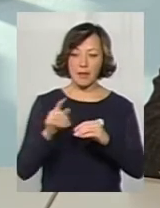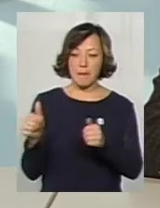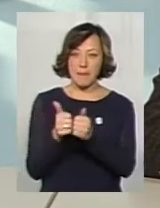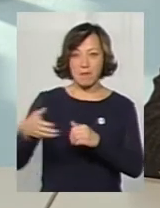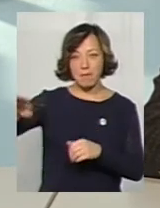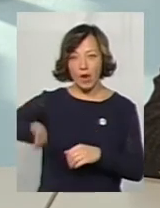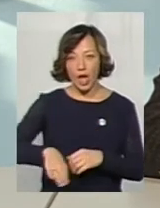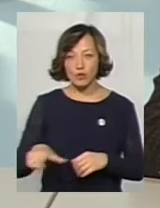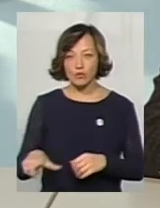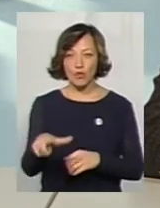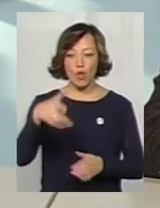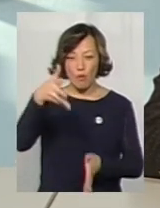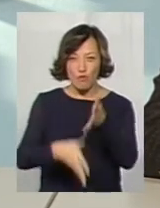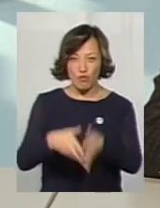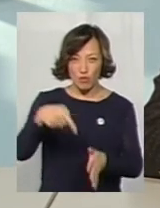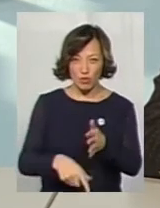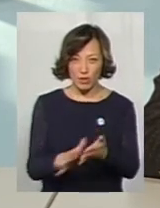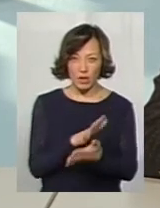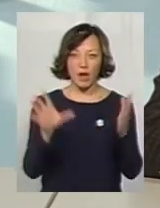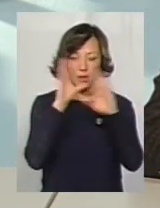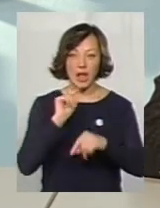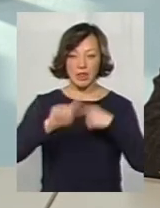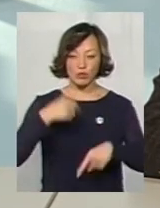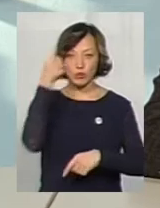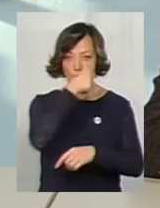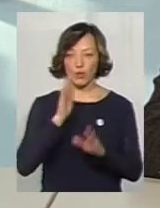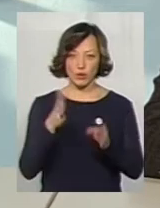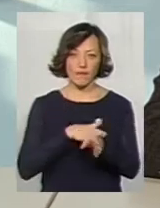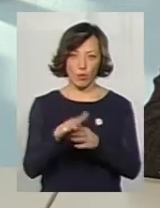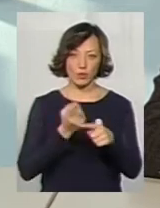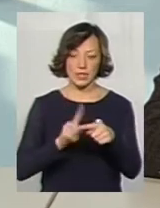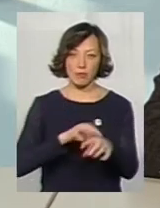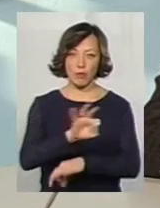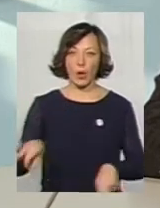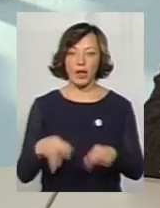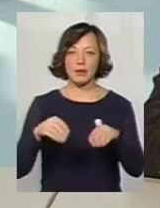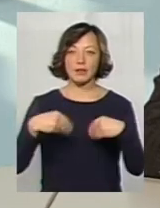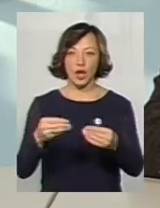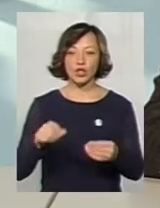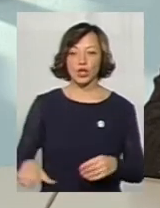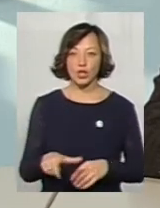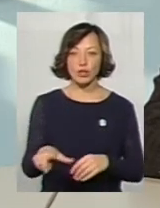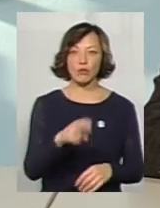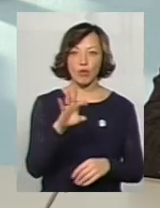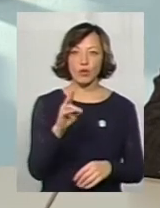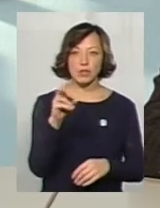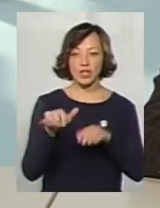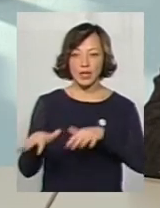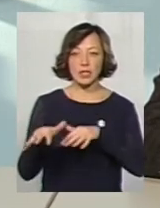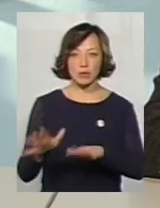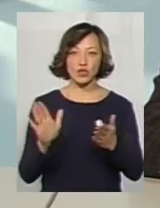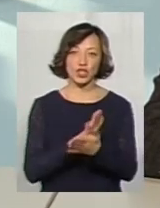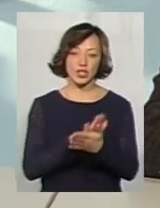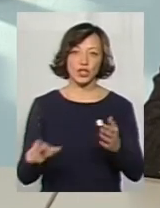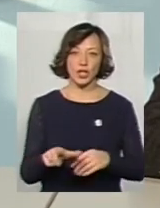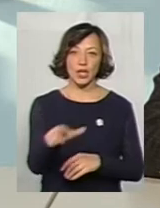чистить мул в тому числі. І я сподіваюся, що наступного року ми будемо вже реалізовувати проєкт, який дасть річку Плоску текти і будемо чистити